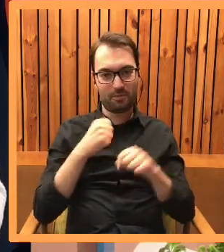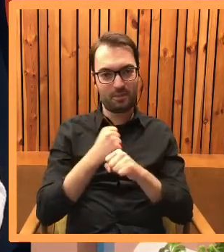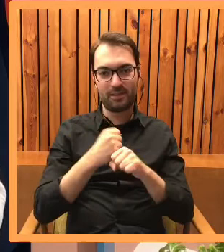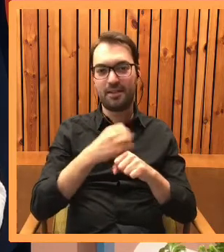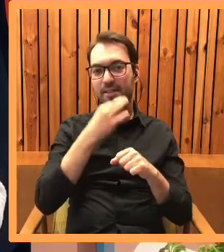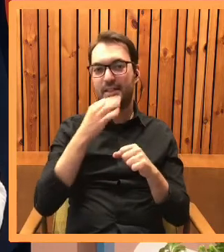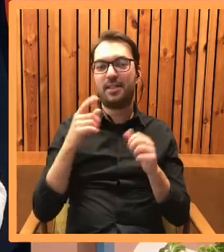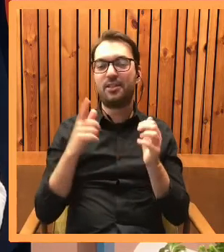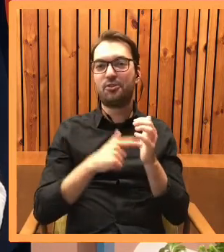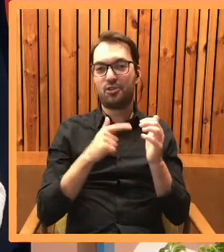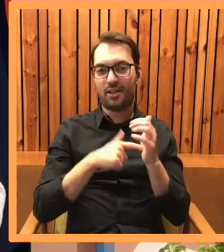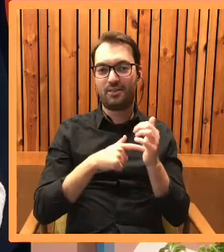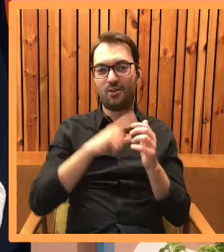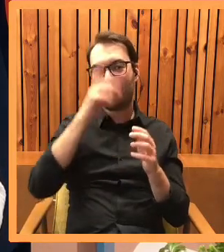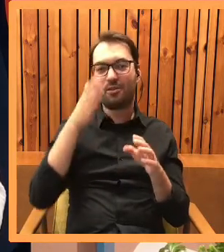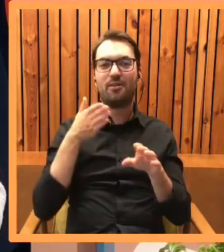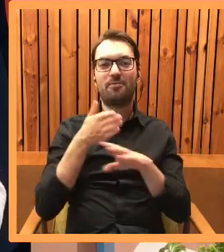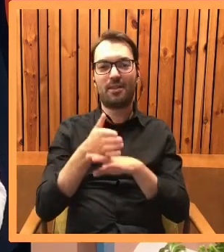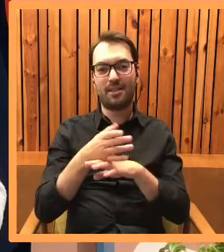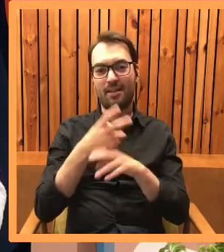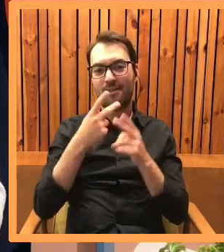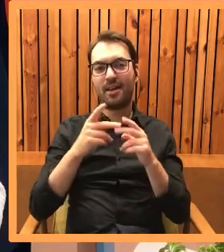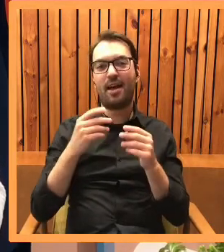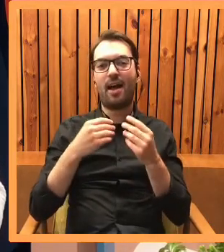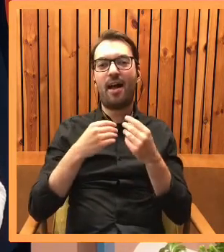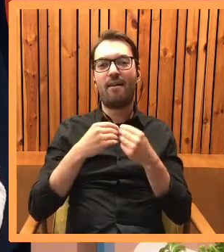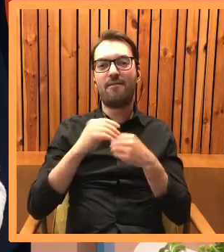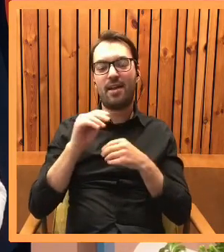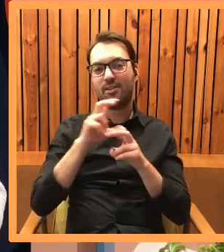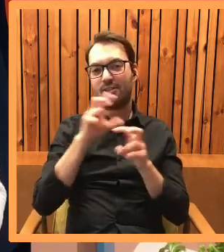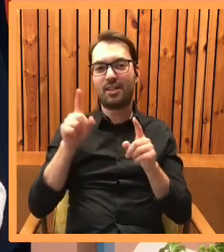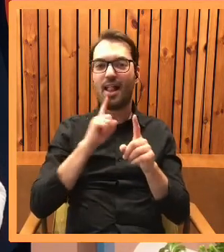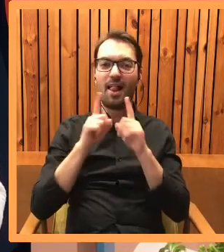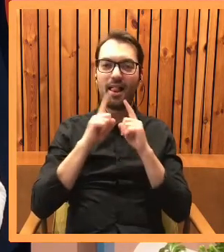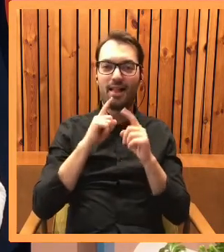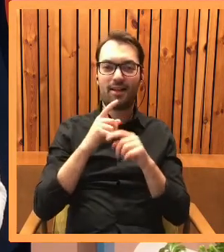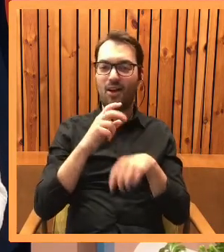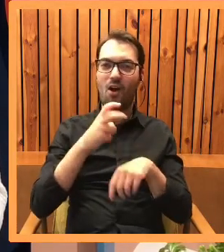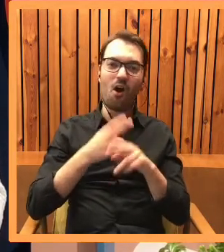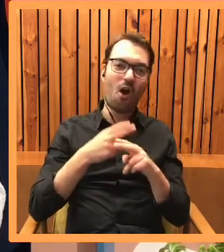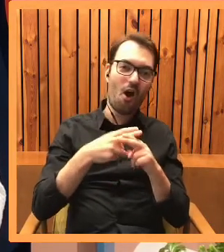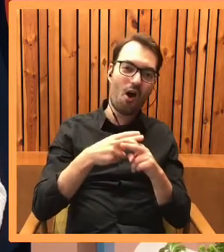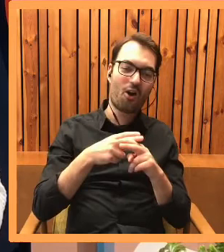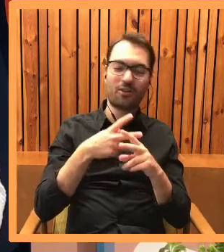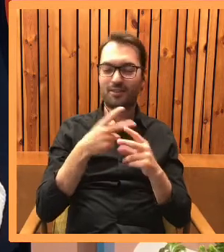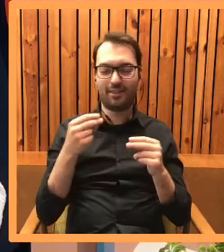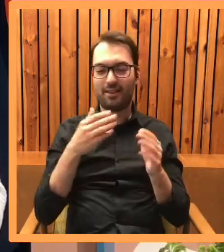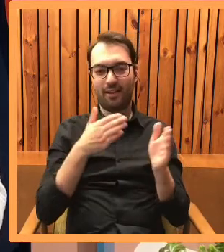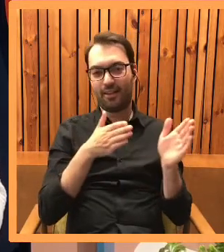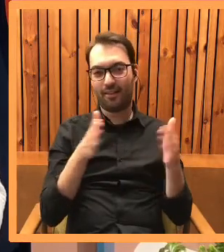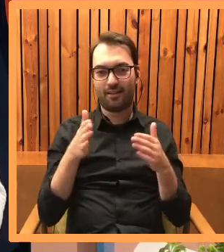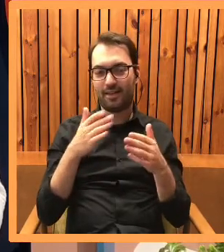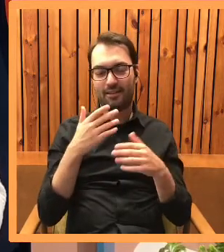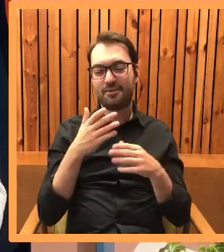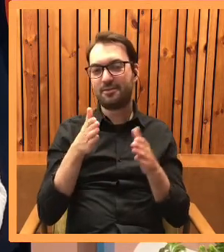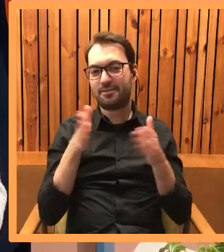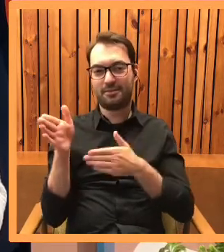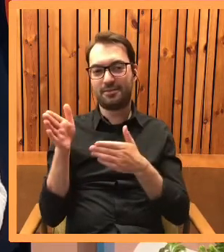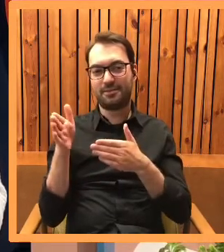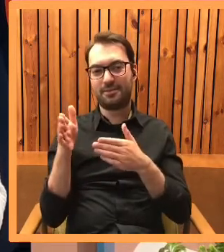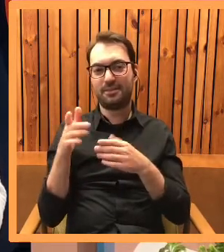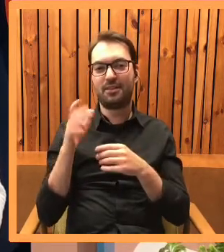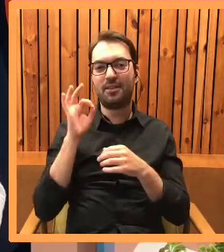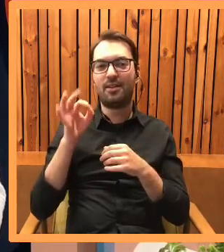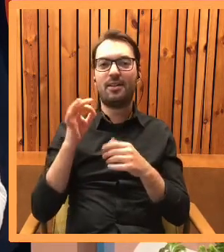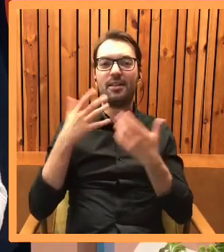często się zdarza, że ludzie przychodzą na wizytę, a większość czasu zostaje zdominowana nie na temat rozmowy, na temat dolegliwości i ewentualnej choroby, tylko na temat